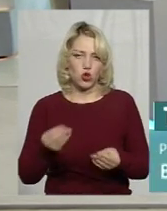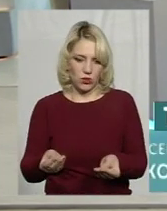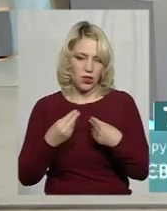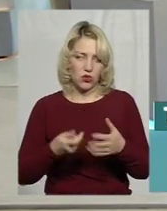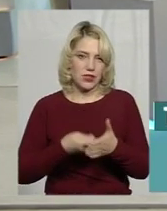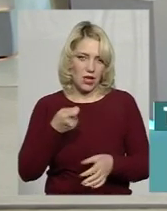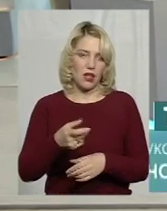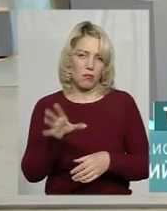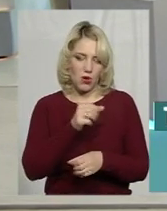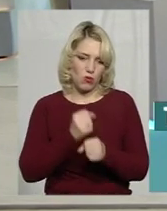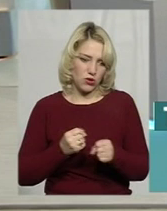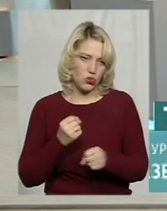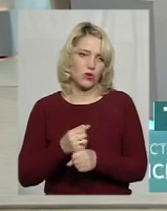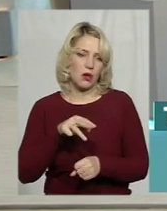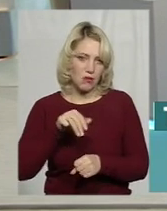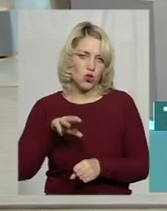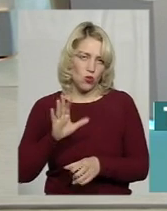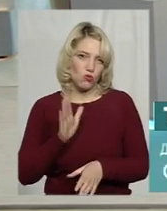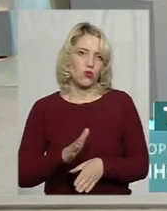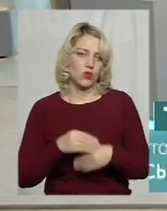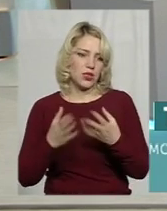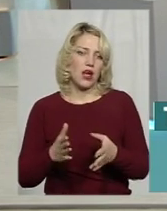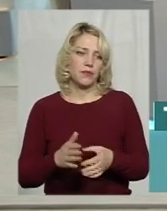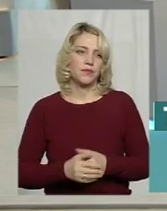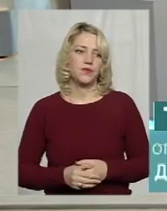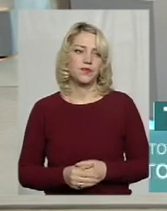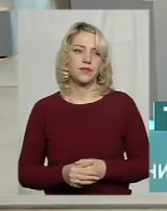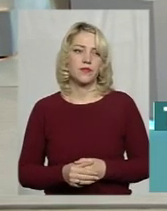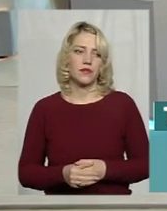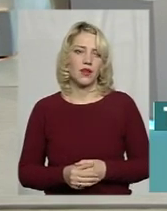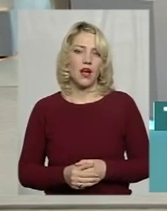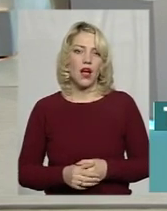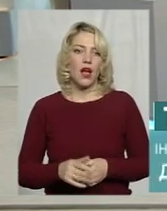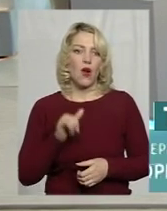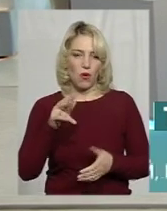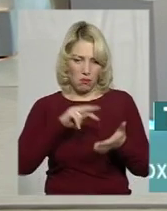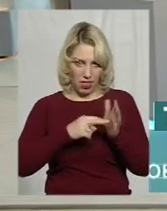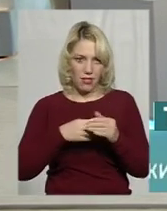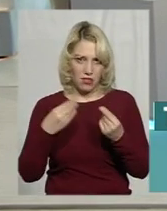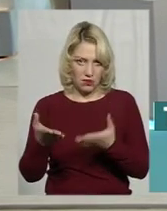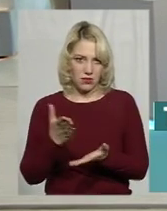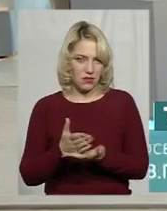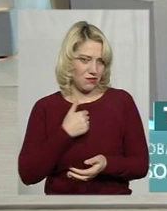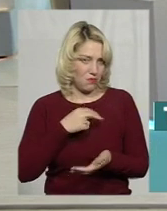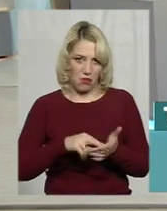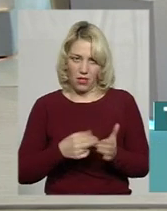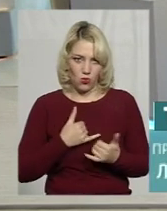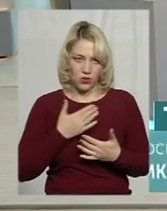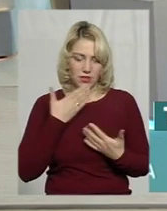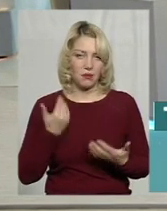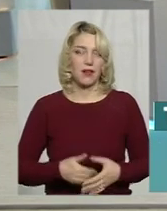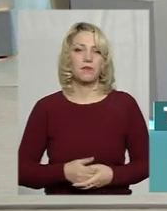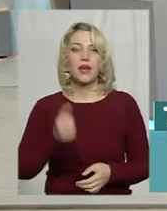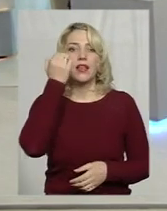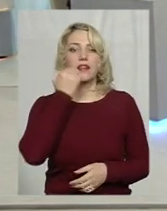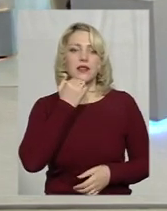Ми опрацюємо і проведемо митне оформлення. Найкись план вам доведений чи не доведений? Ні, у нас по цьому немає ніяких планів. Добре,